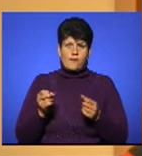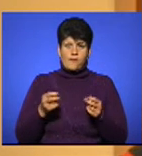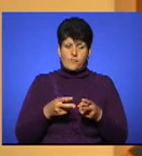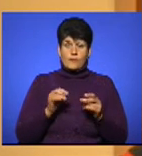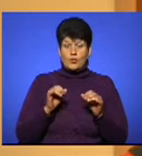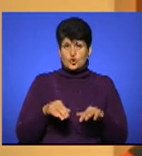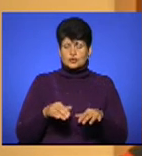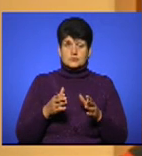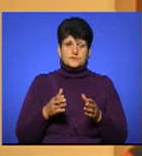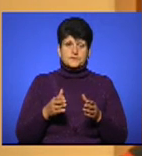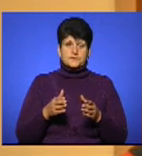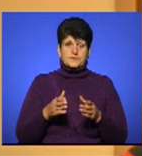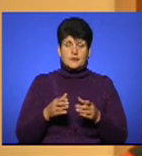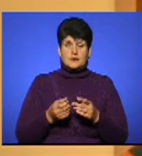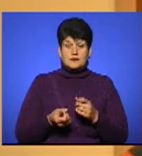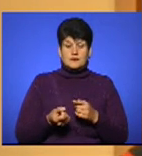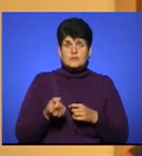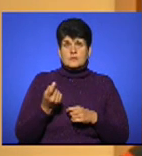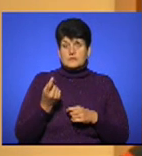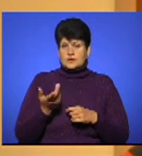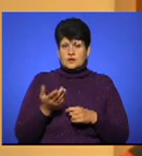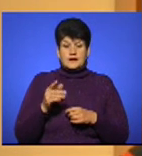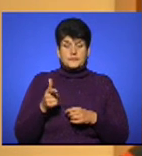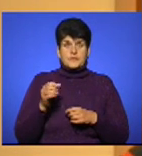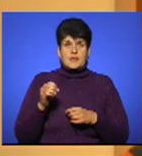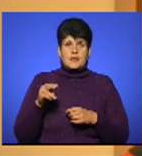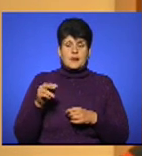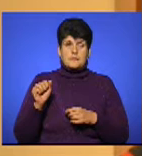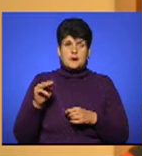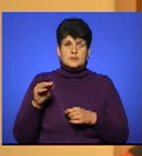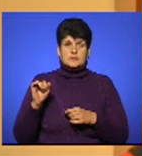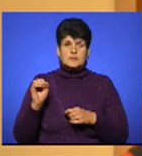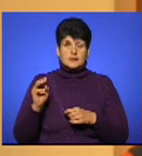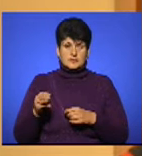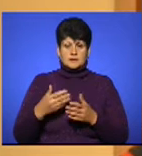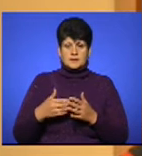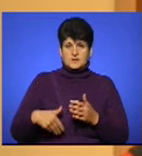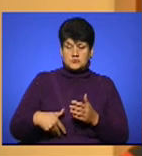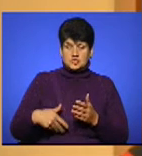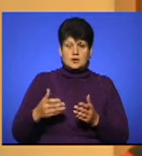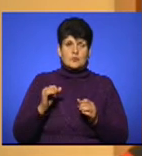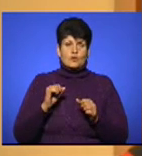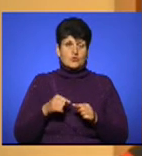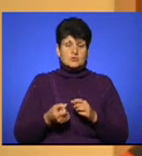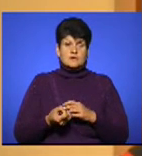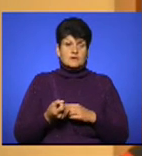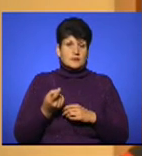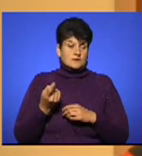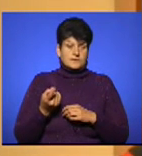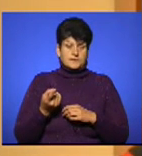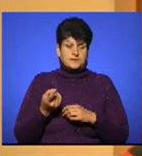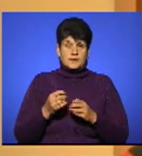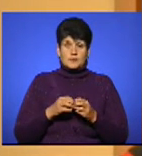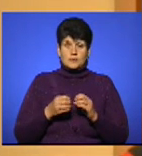формуватися і гепатити при важких ураженнях печінки, можуть формуватися і